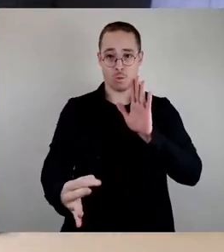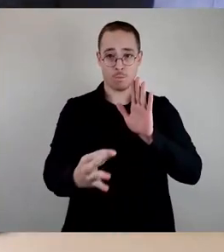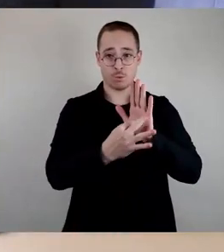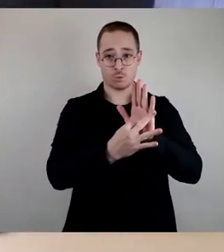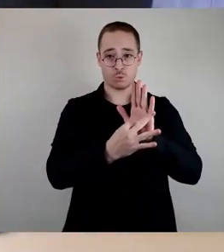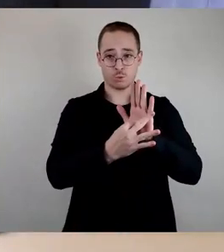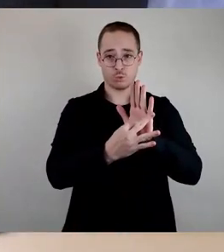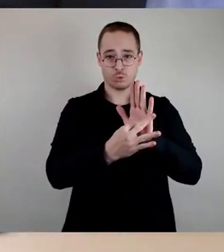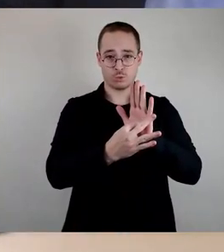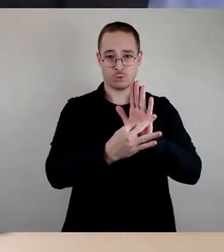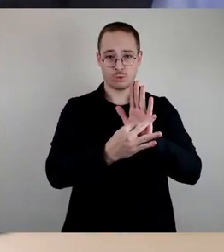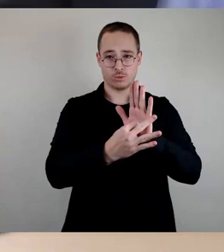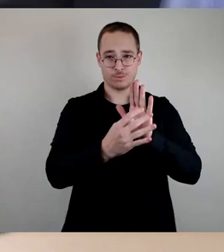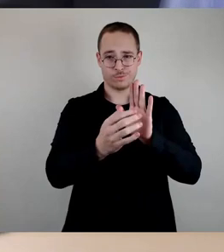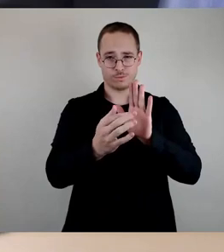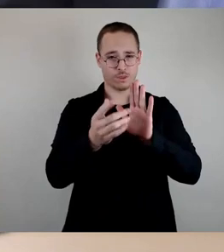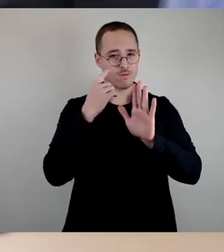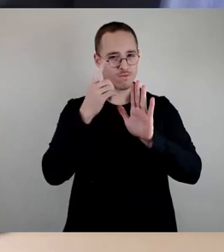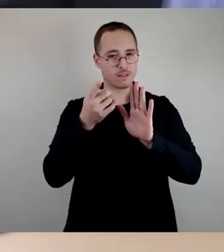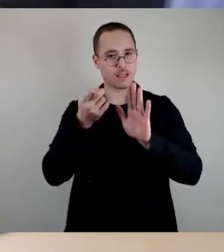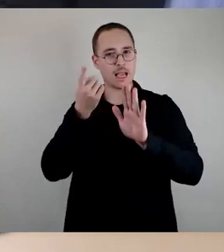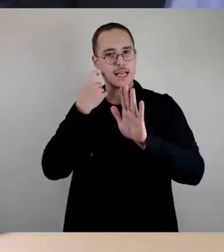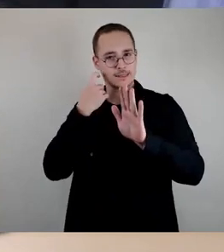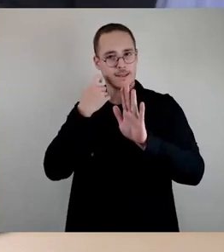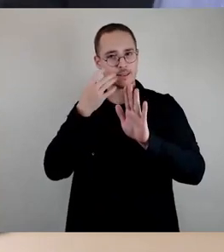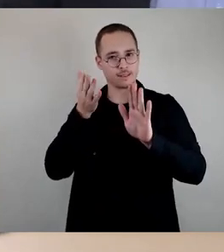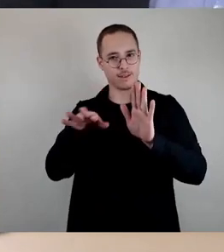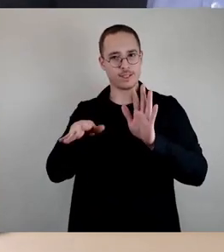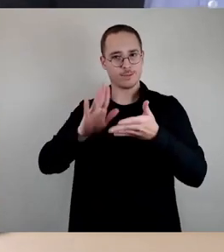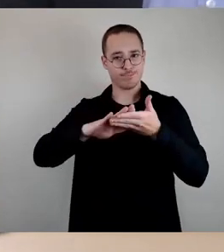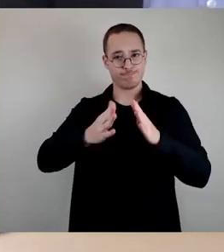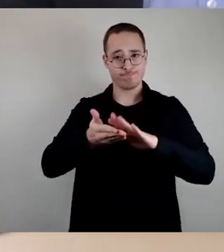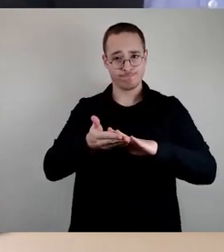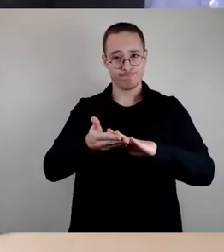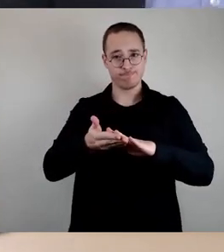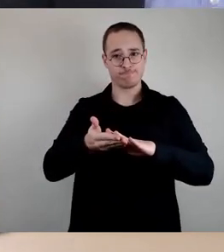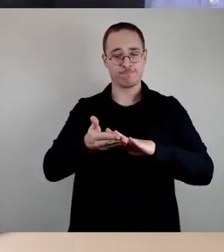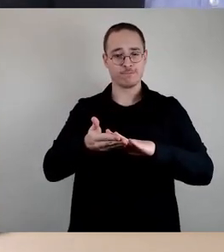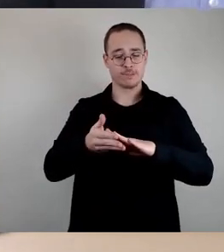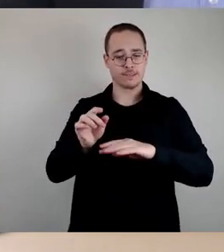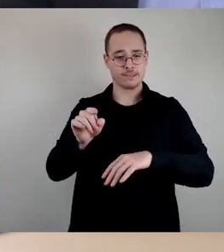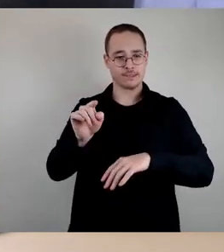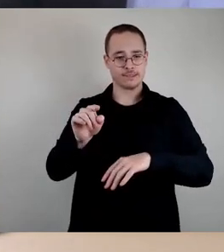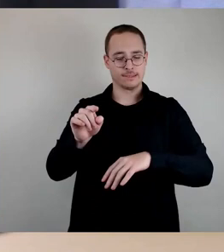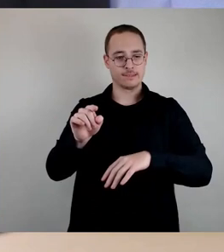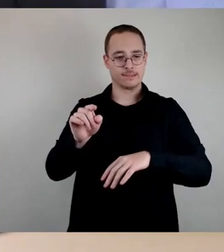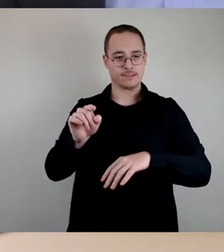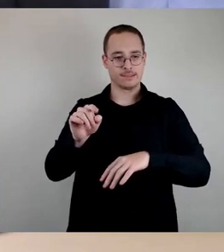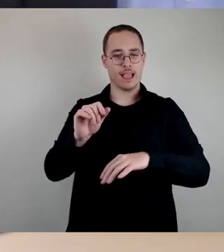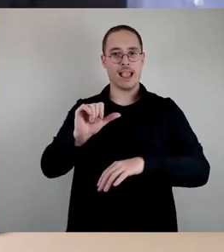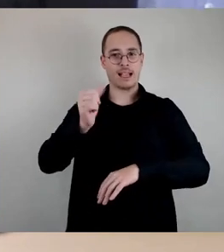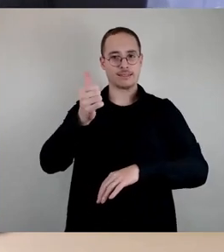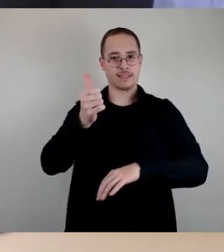Wie bei der Tagesordnung vereinbart, ist als erster Punkt